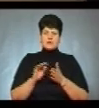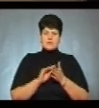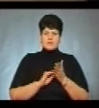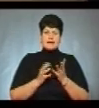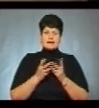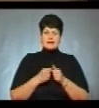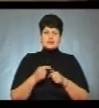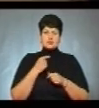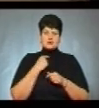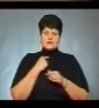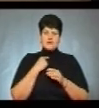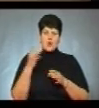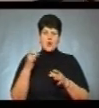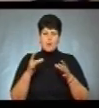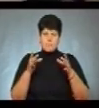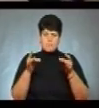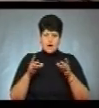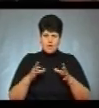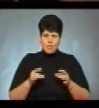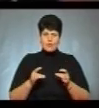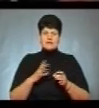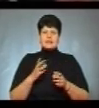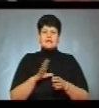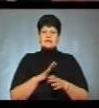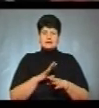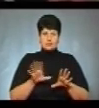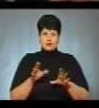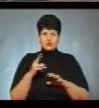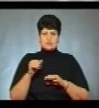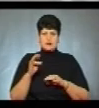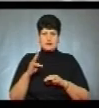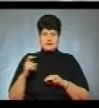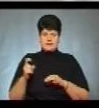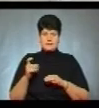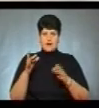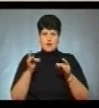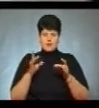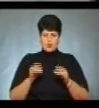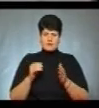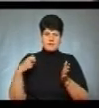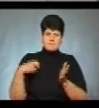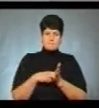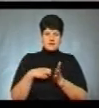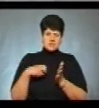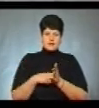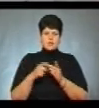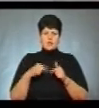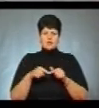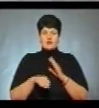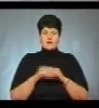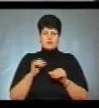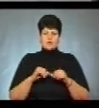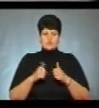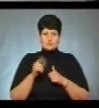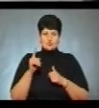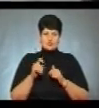кількість голосів на упаковках з виборчими бюлетенями, де були відсутні дані. На упаковках ставлять початки окружної виборчої комісії